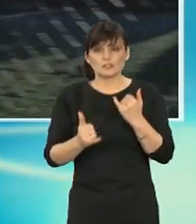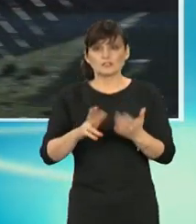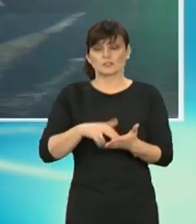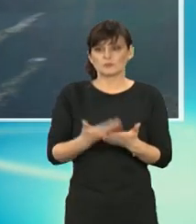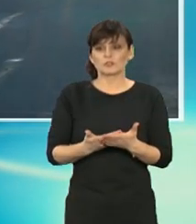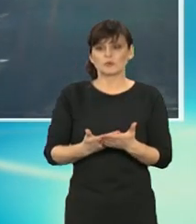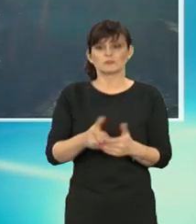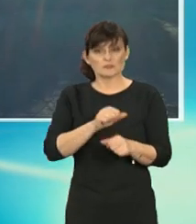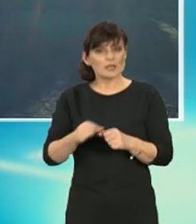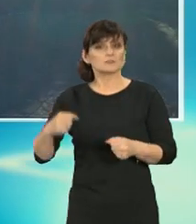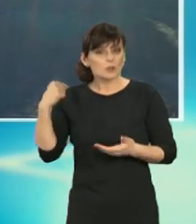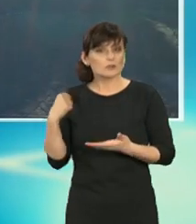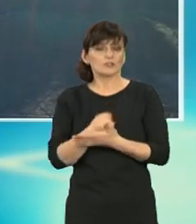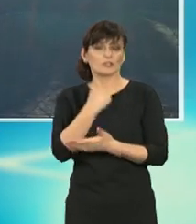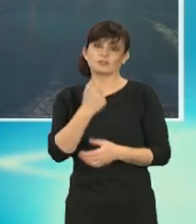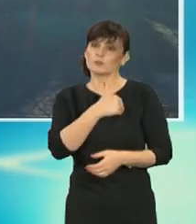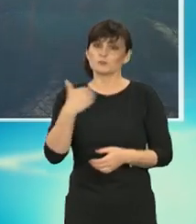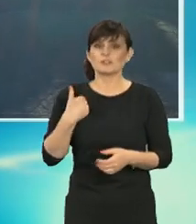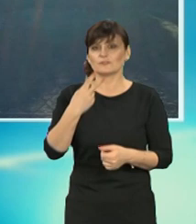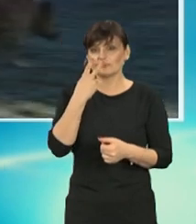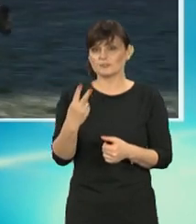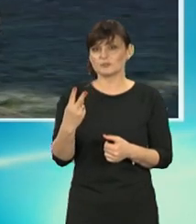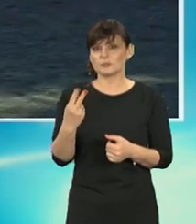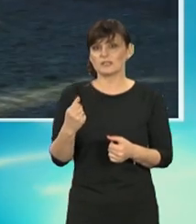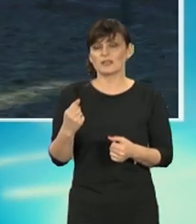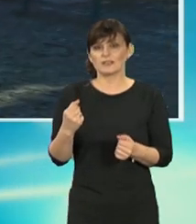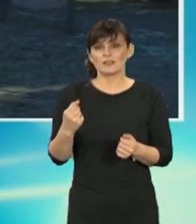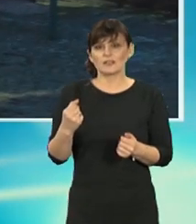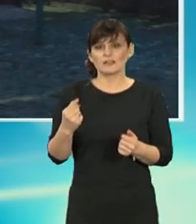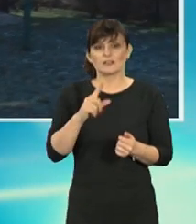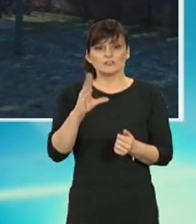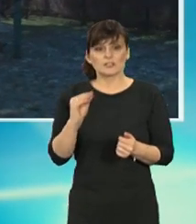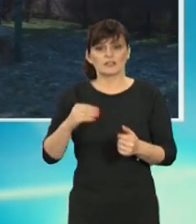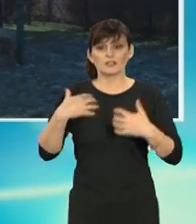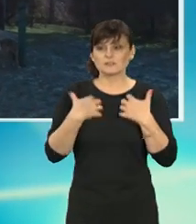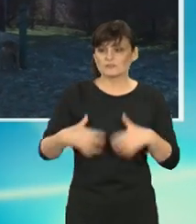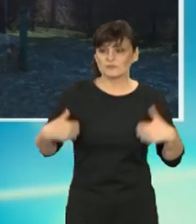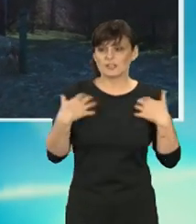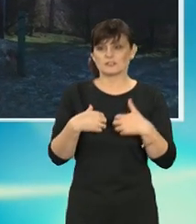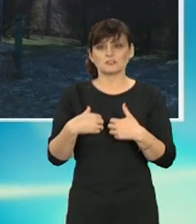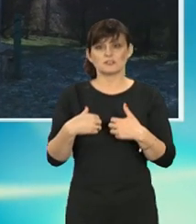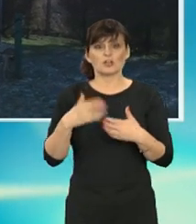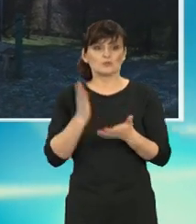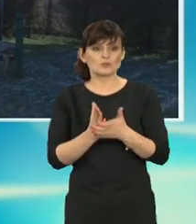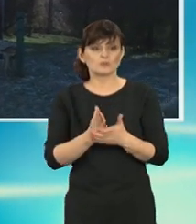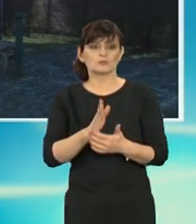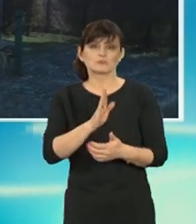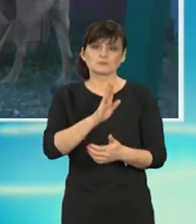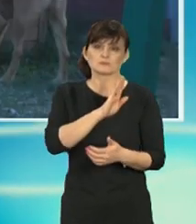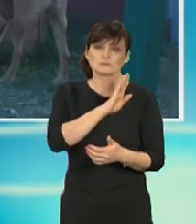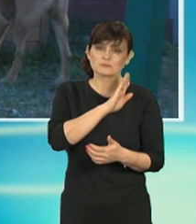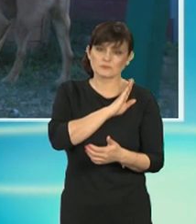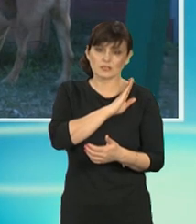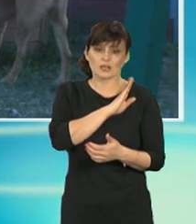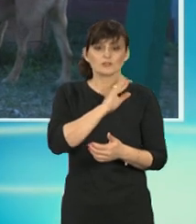tutaj wyższa konieczność, kiedy widzimy zazwyczaj, jeżeli widzimy, że zwierzę jest w jakiejś agonii, wtedy